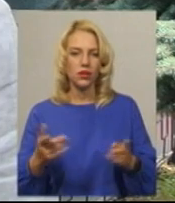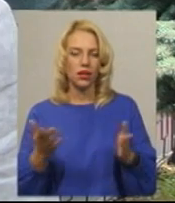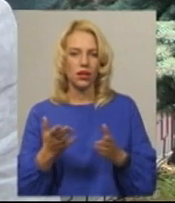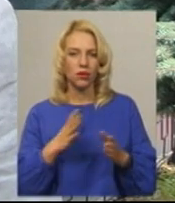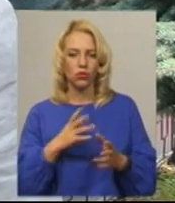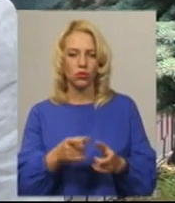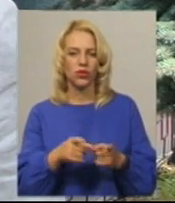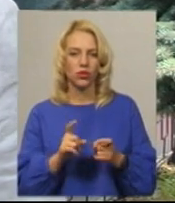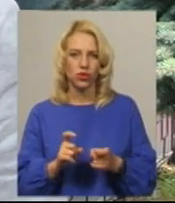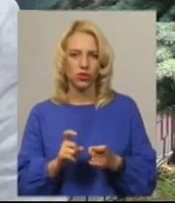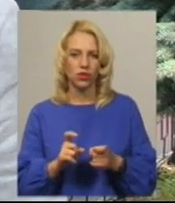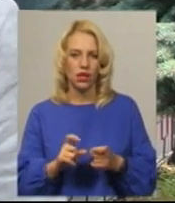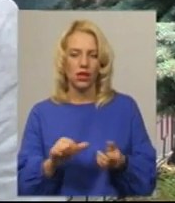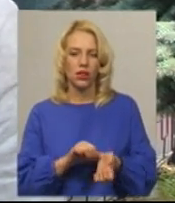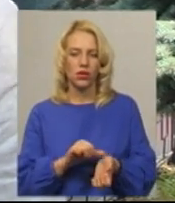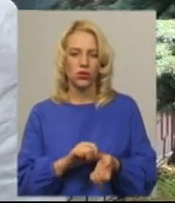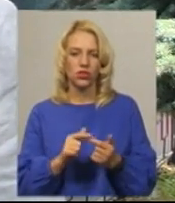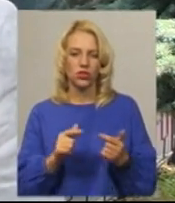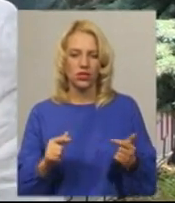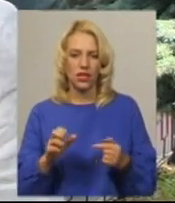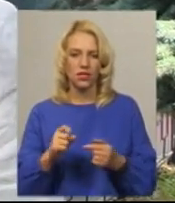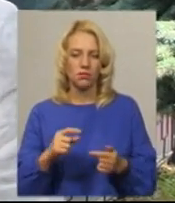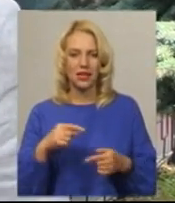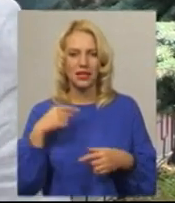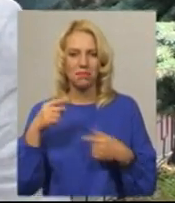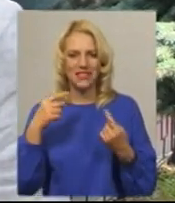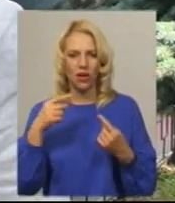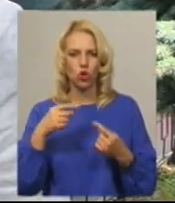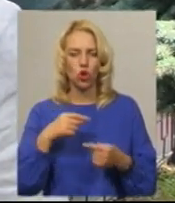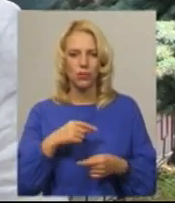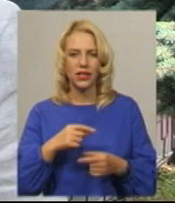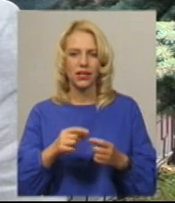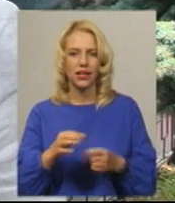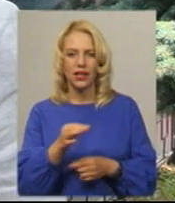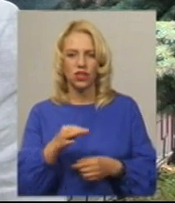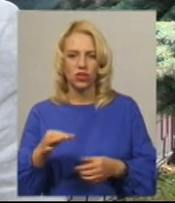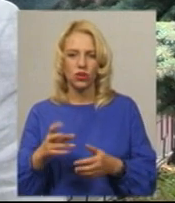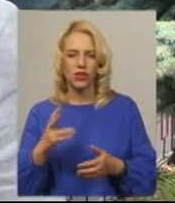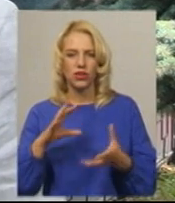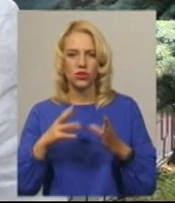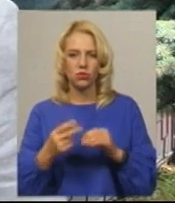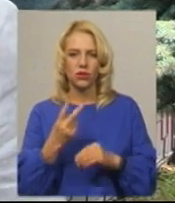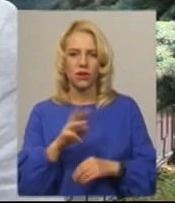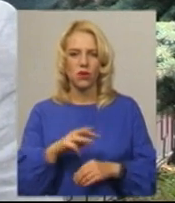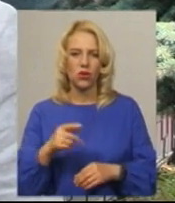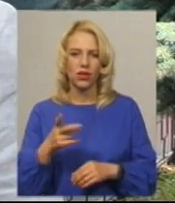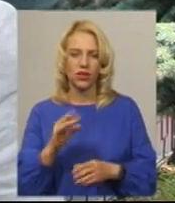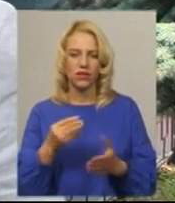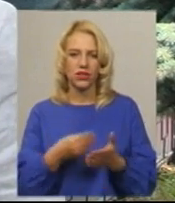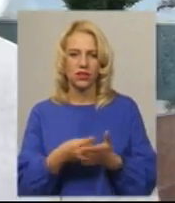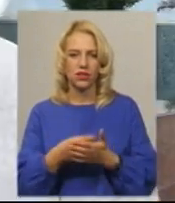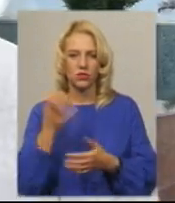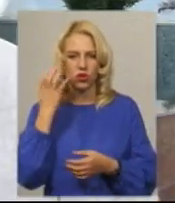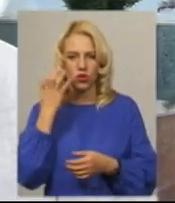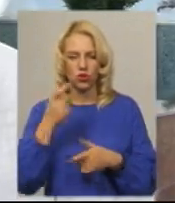вилучено наркотичних засобів та психотропних речовин на суму близько 2 мільйонів гривень за цінами чорного